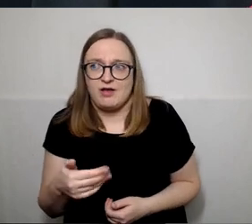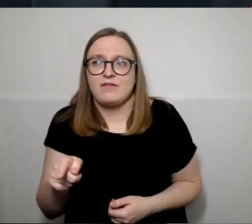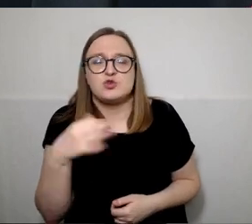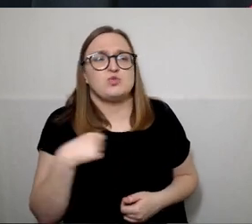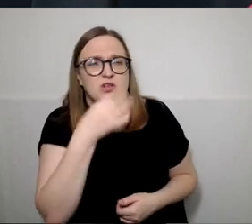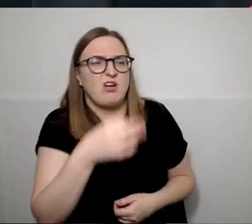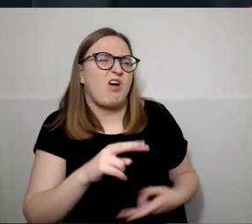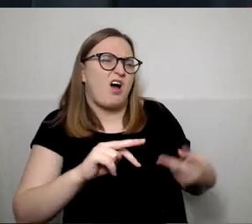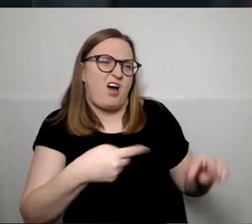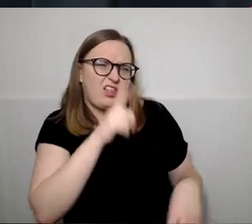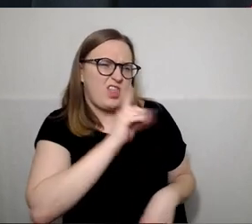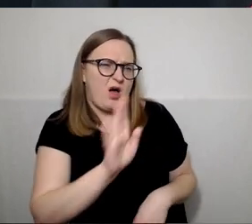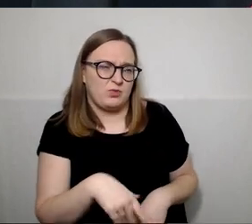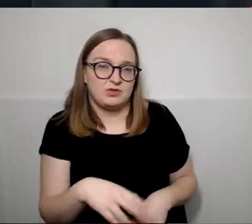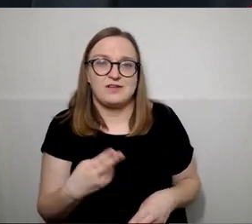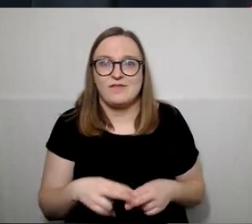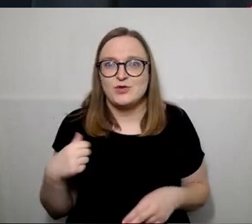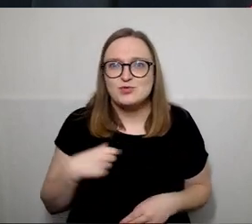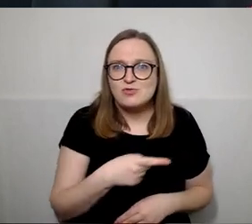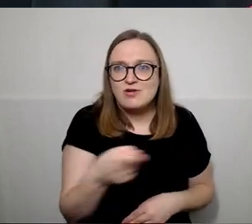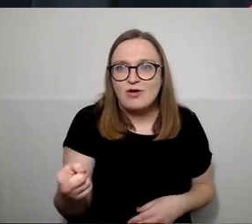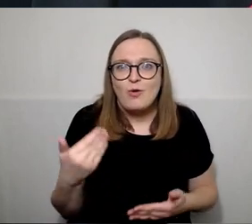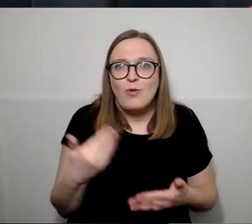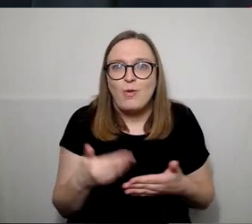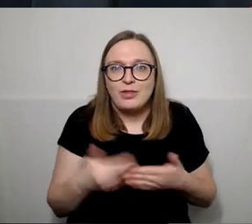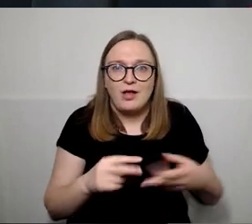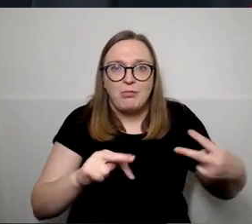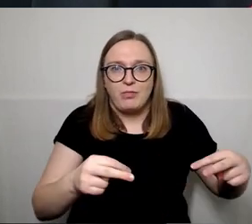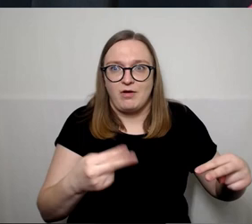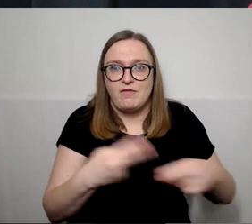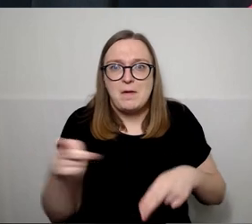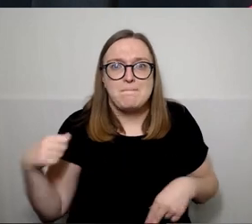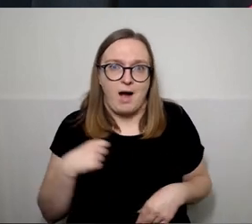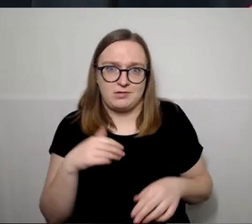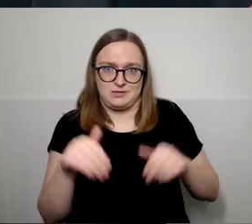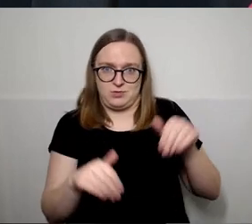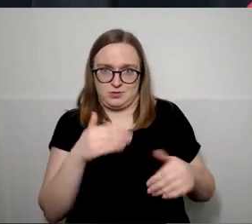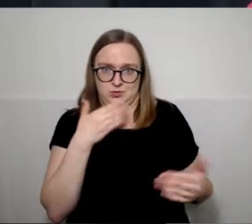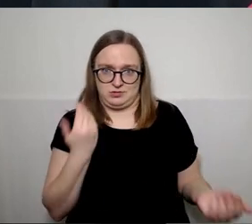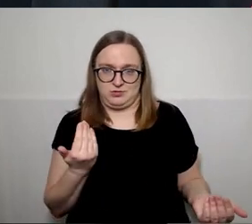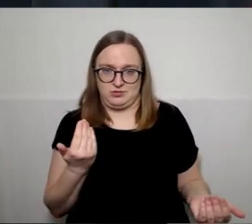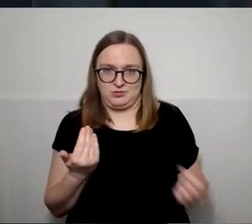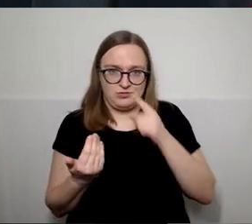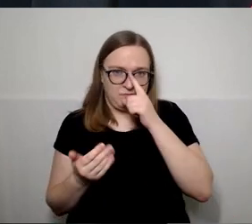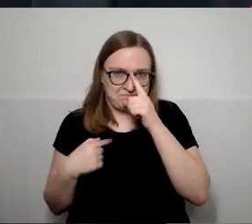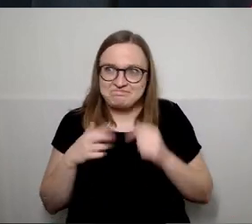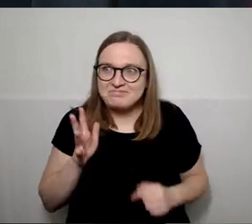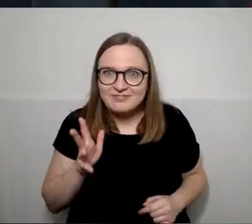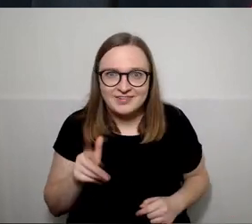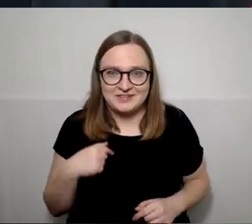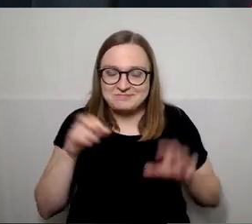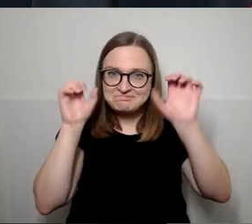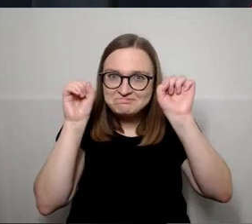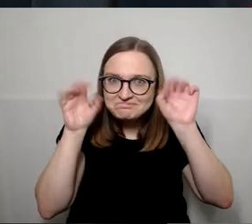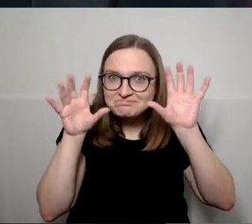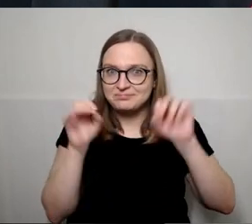nesikeičia, nes jūs patys gyventojai to nenorit padaryt. Ir labai keista. ir kodėl,